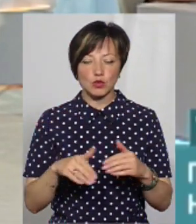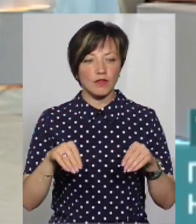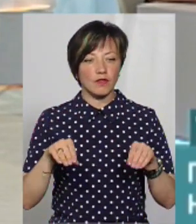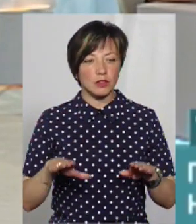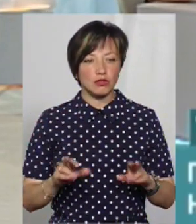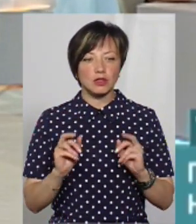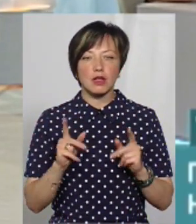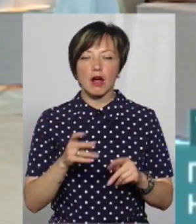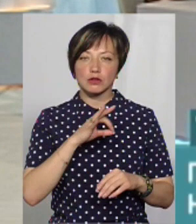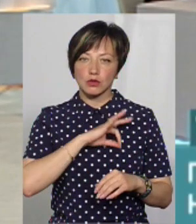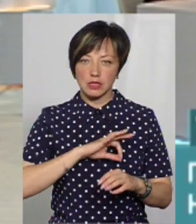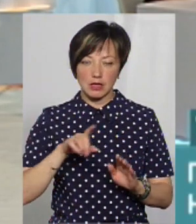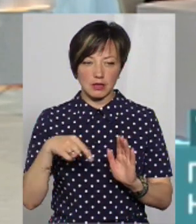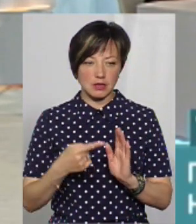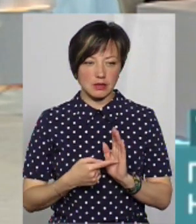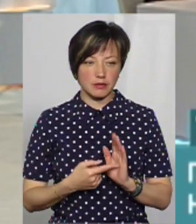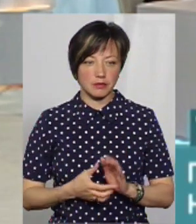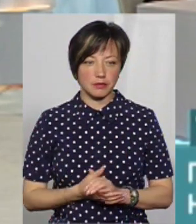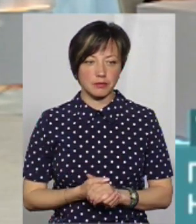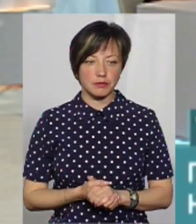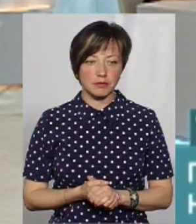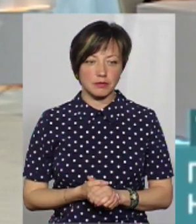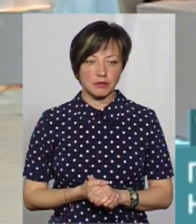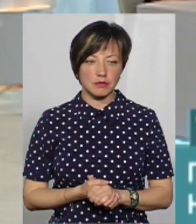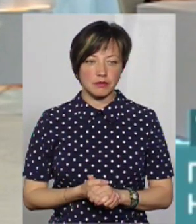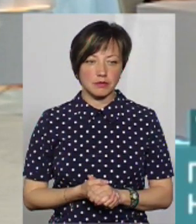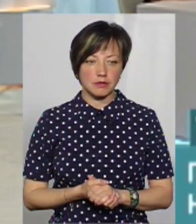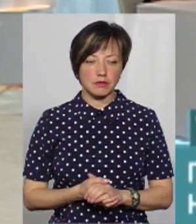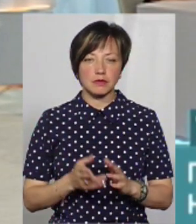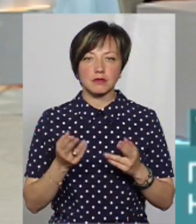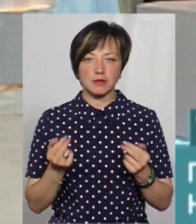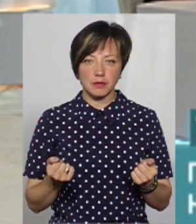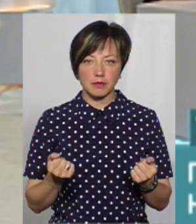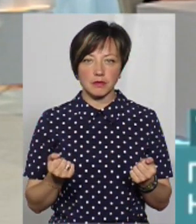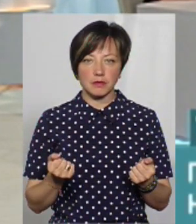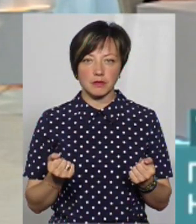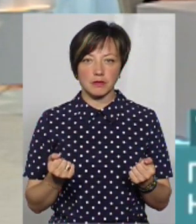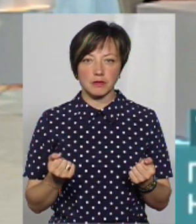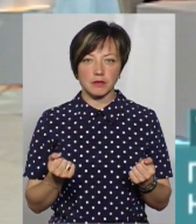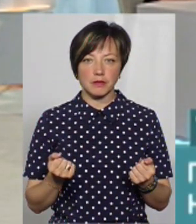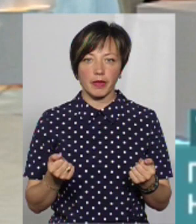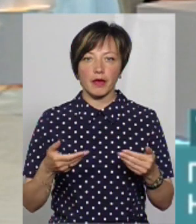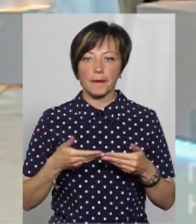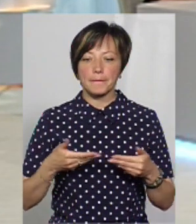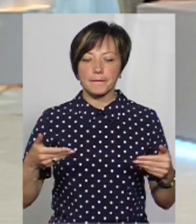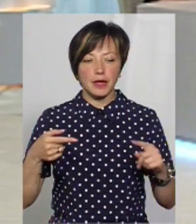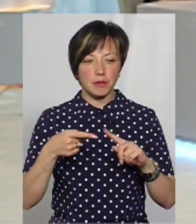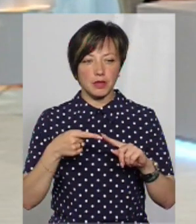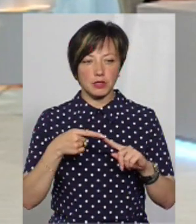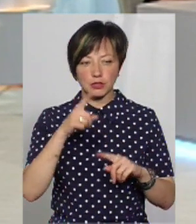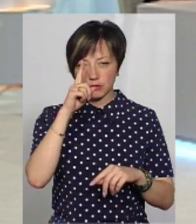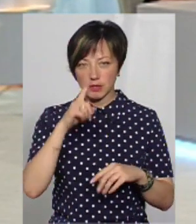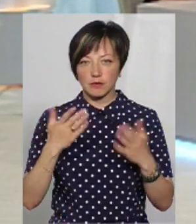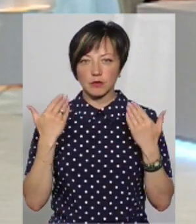вирішили, як скористаєтесь цим правом? Так. Ми перший місяць